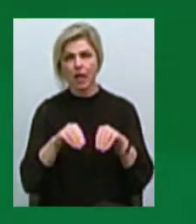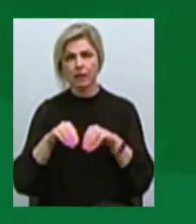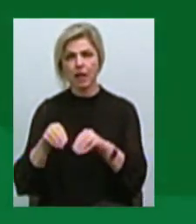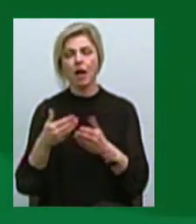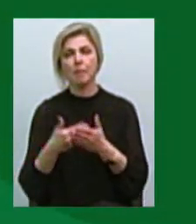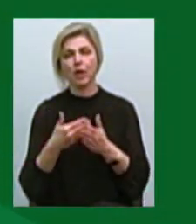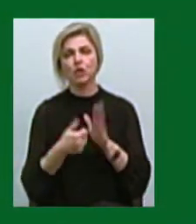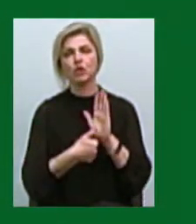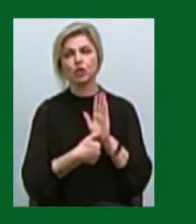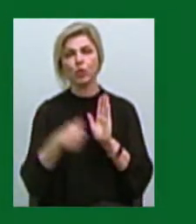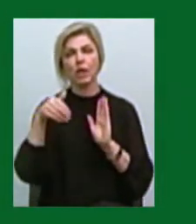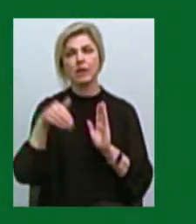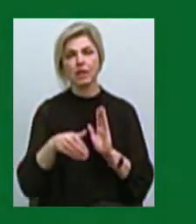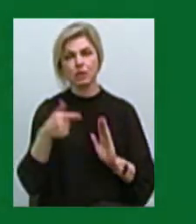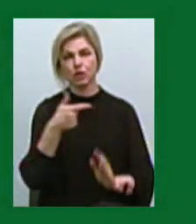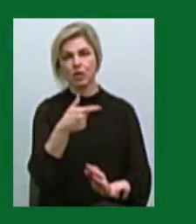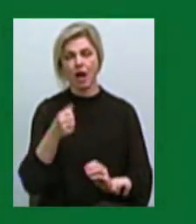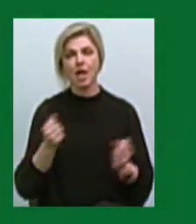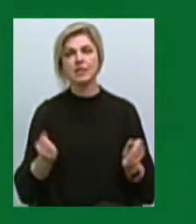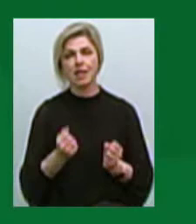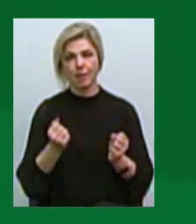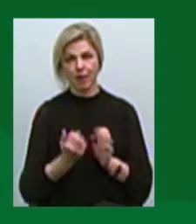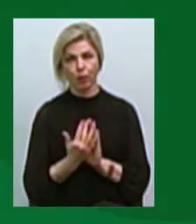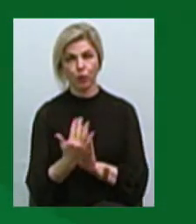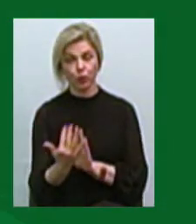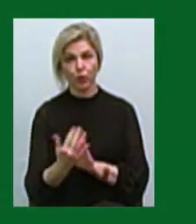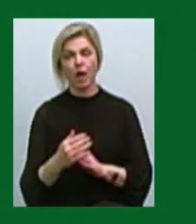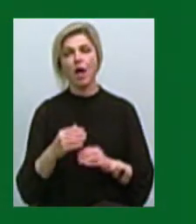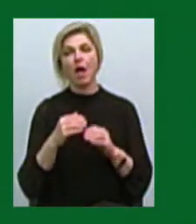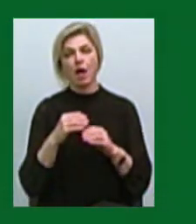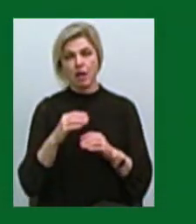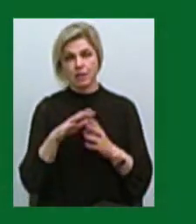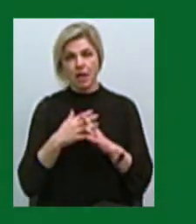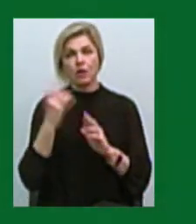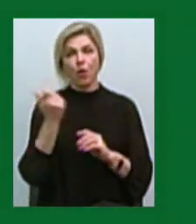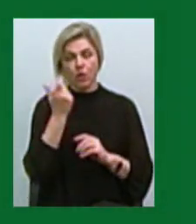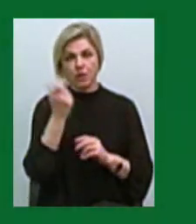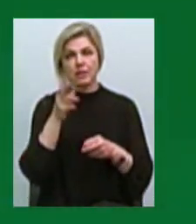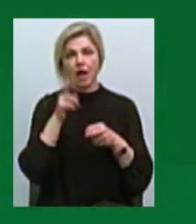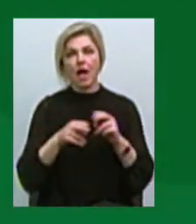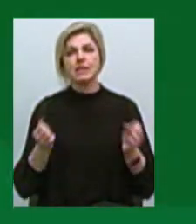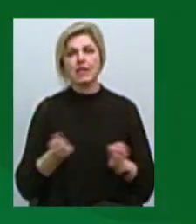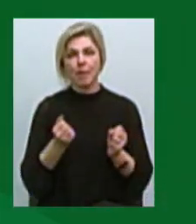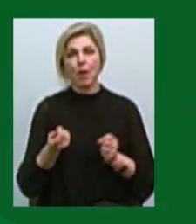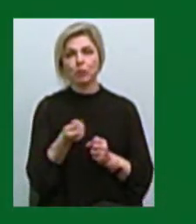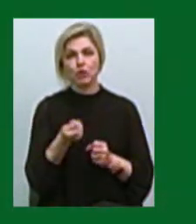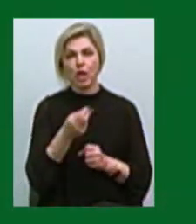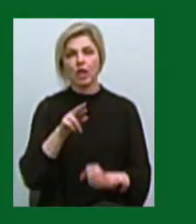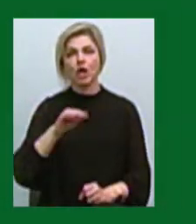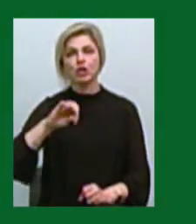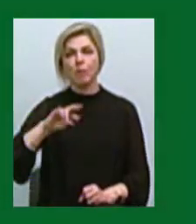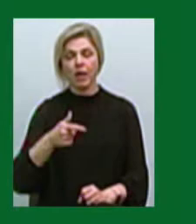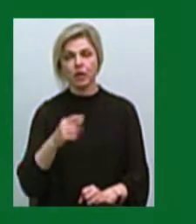600 тисяч гектарів озимими культурами. Фермери завершують сівбу озимих пшениць, ячменю, жита,